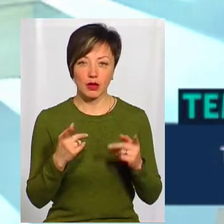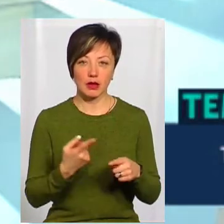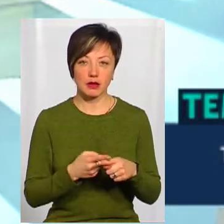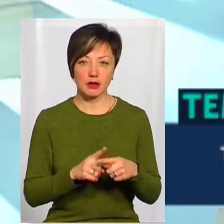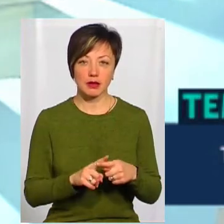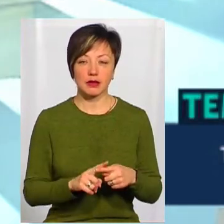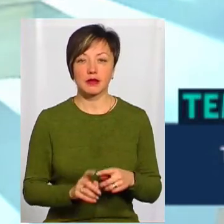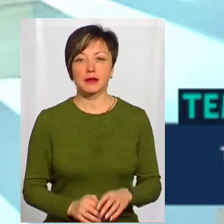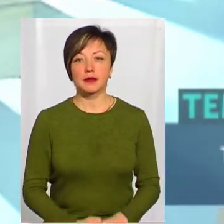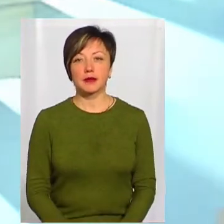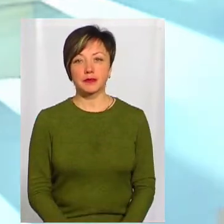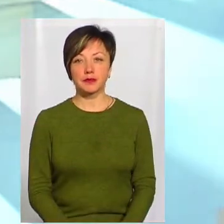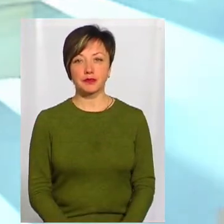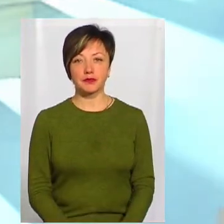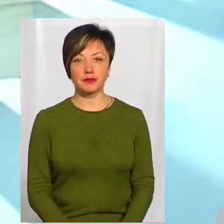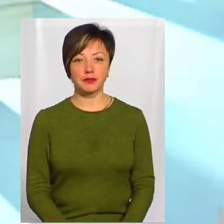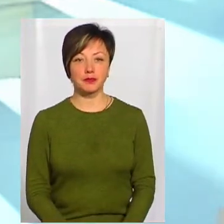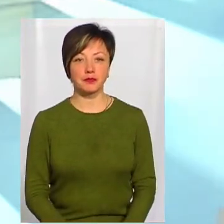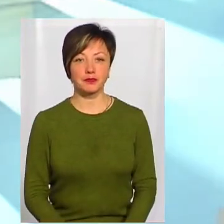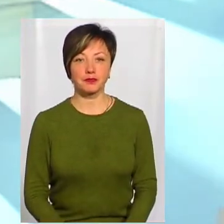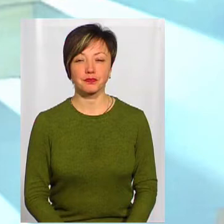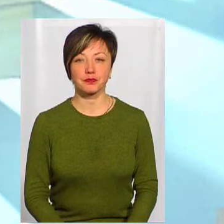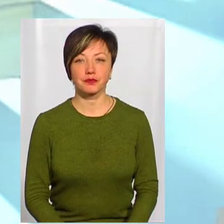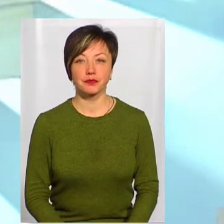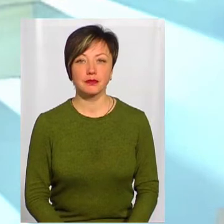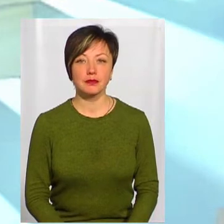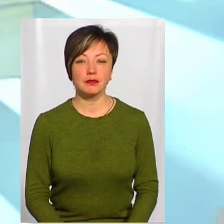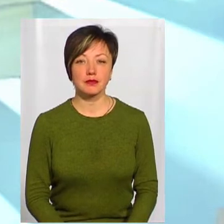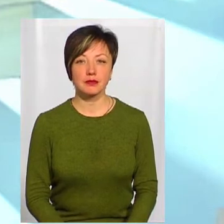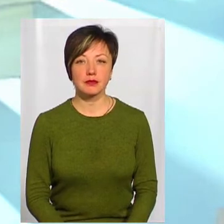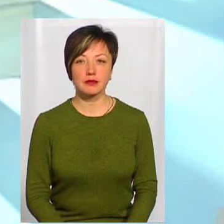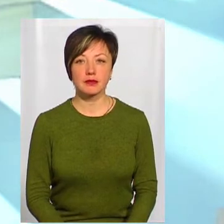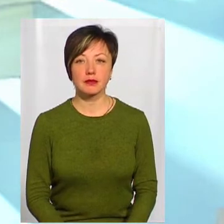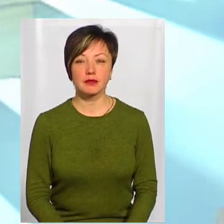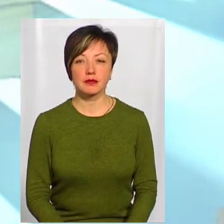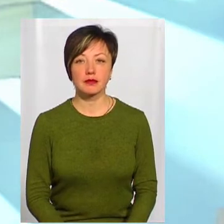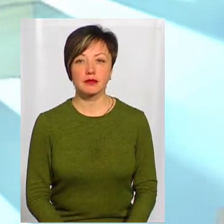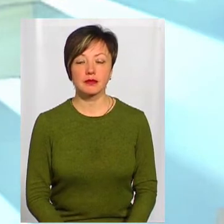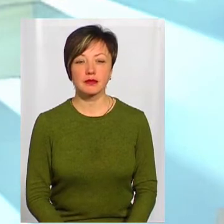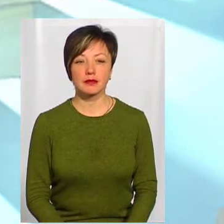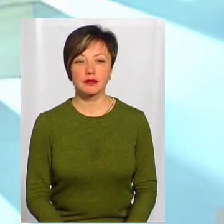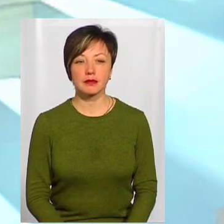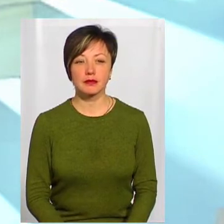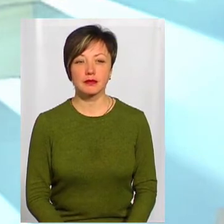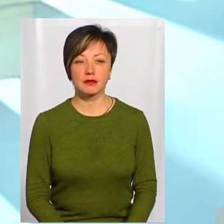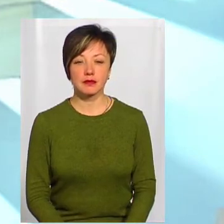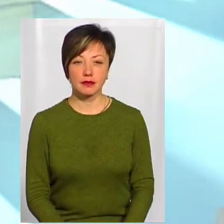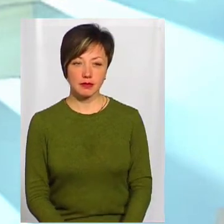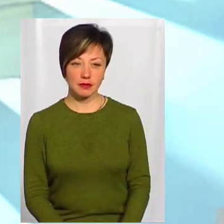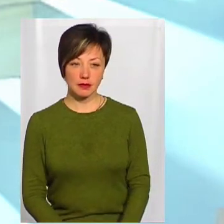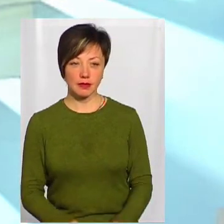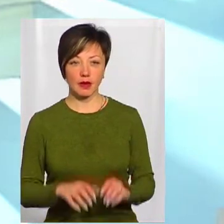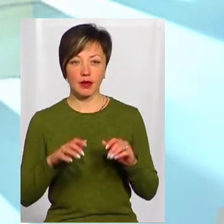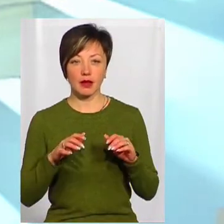чи не все золото того, що блищить, колись сказали. Компанія була дуже потужна навіть декілька